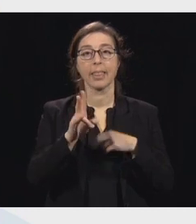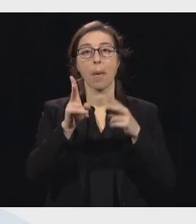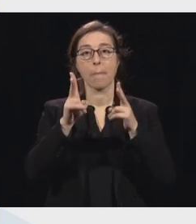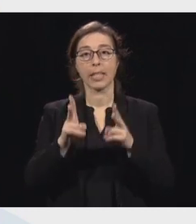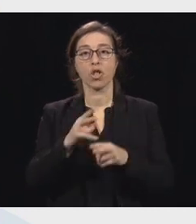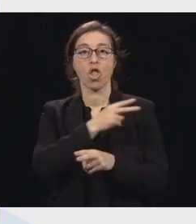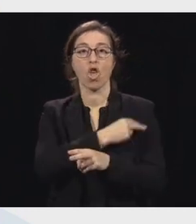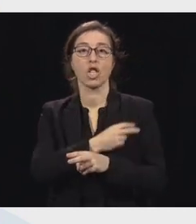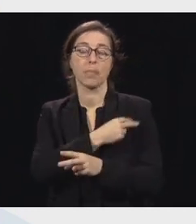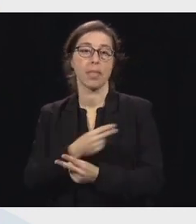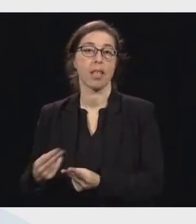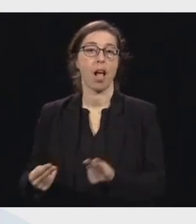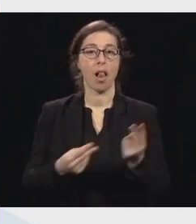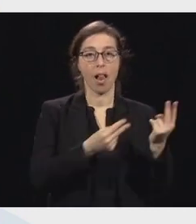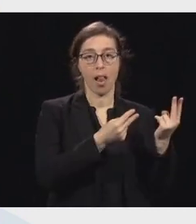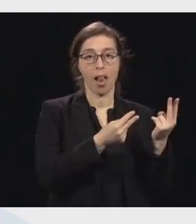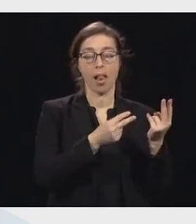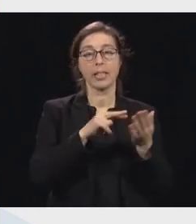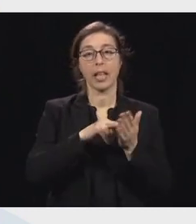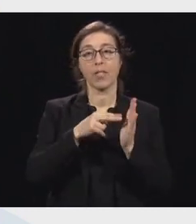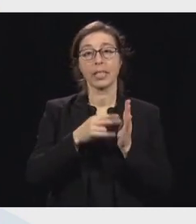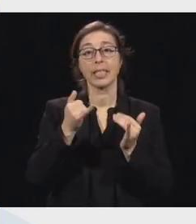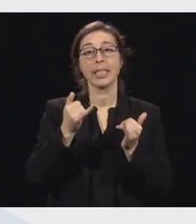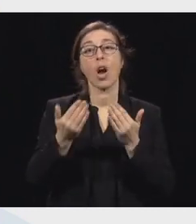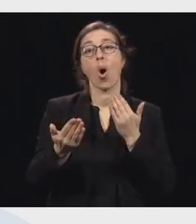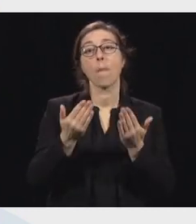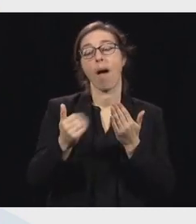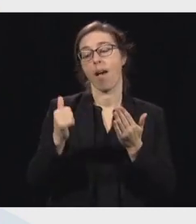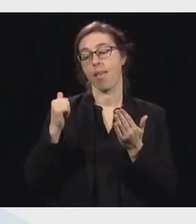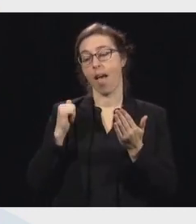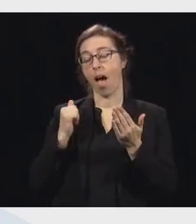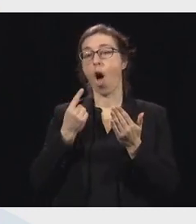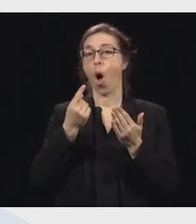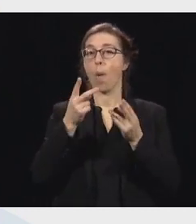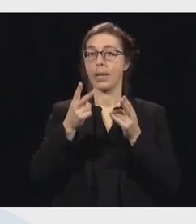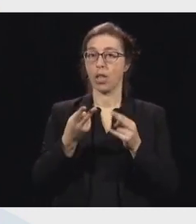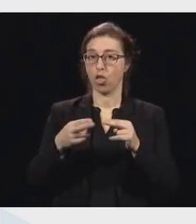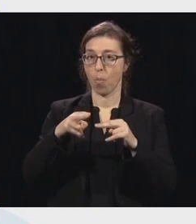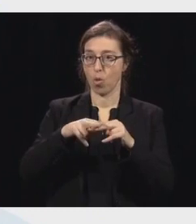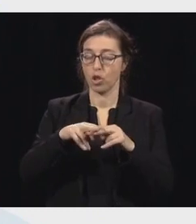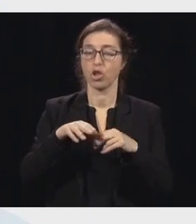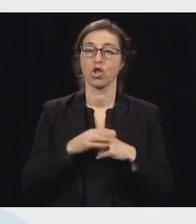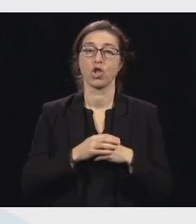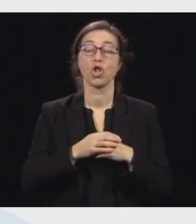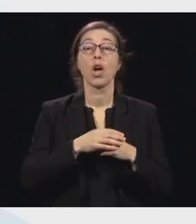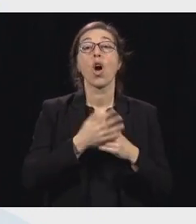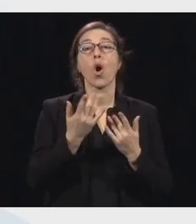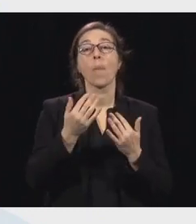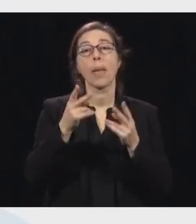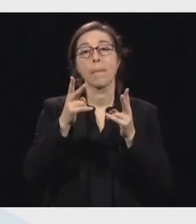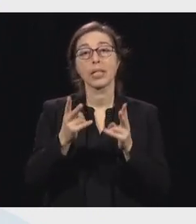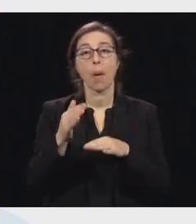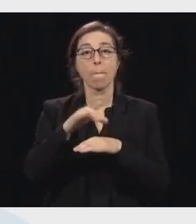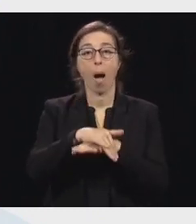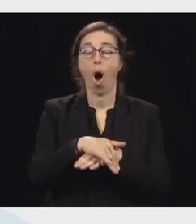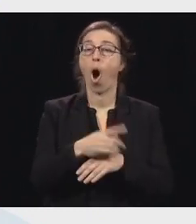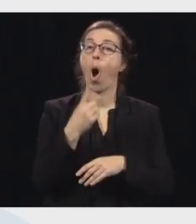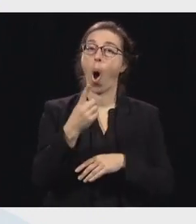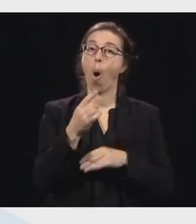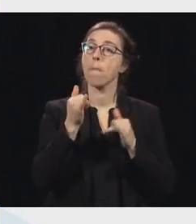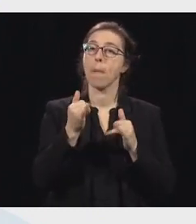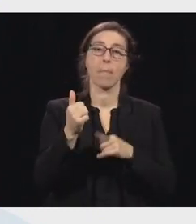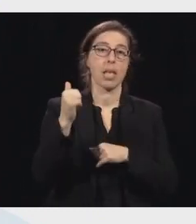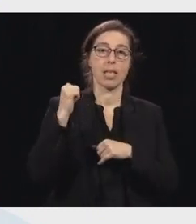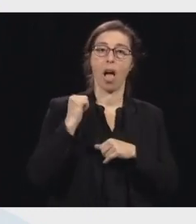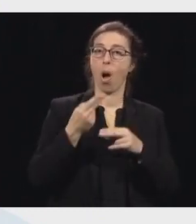hospitalisées, donc une de plus que la journée précédente. Toujours un décès, donc pas d'augmentation de ce côté